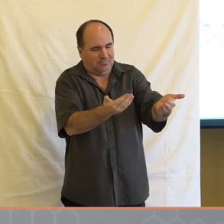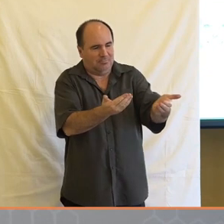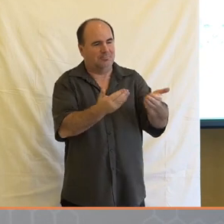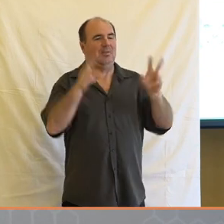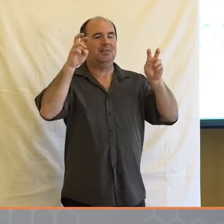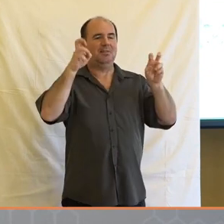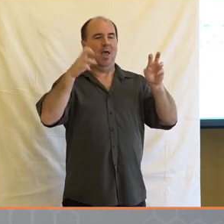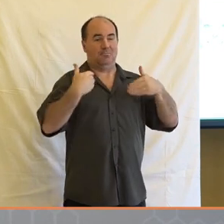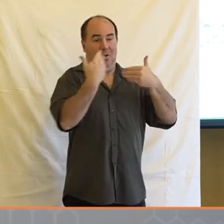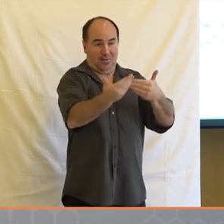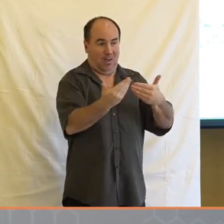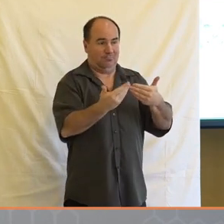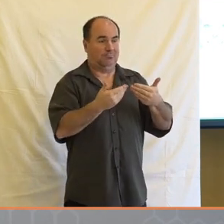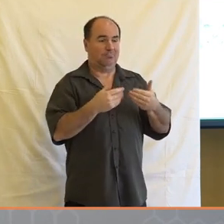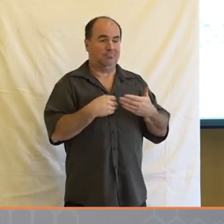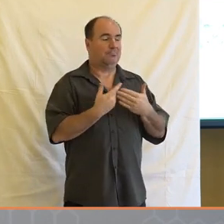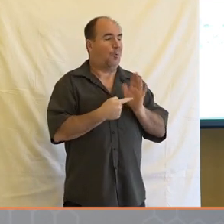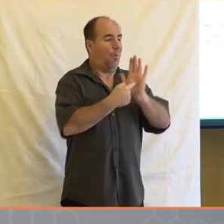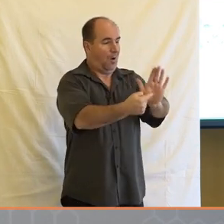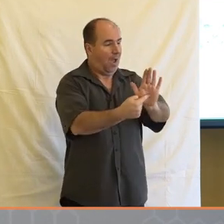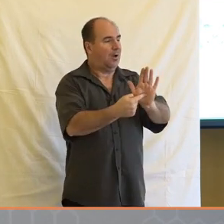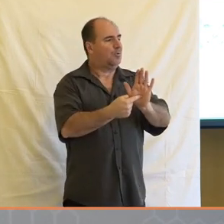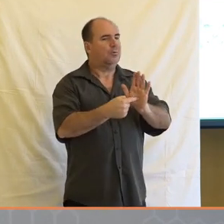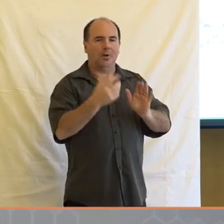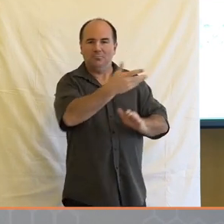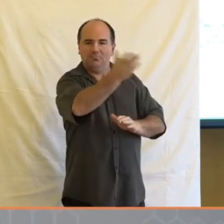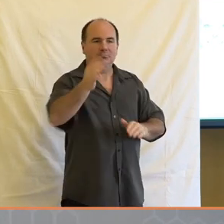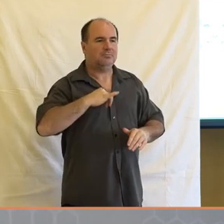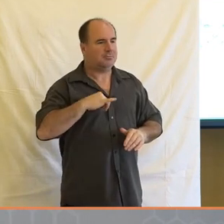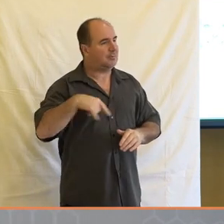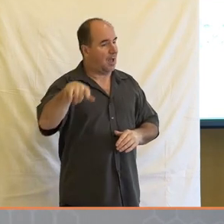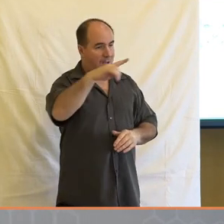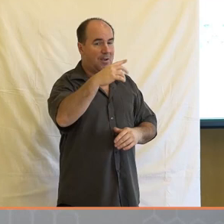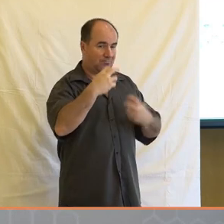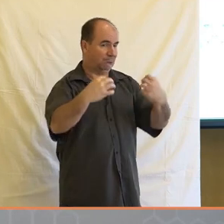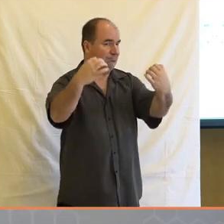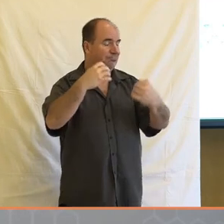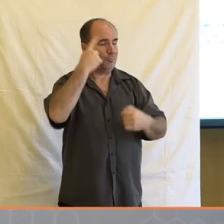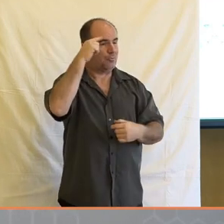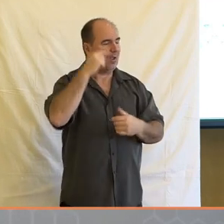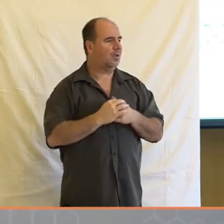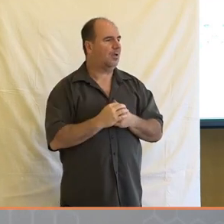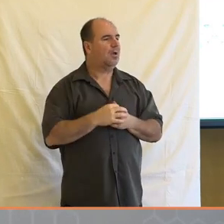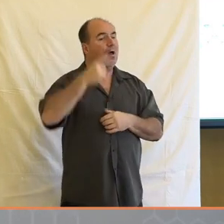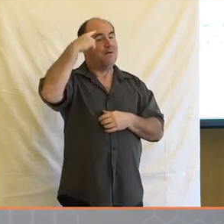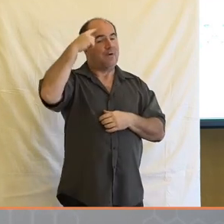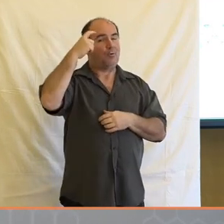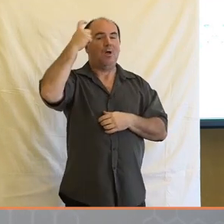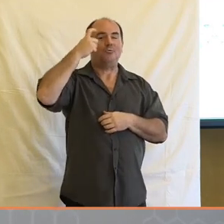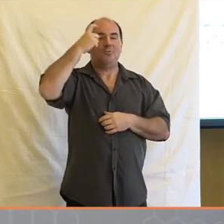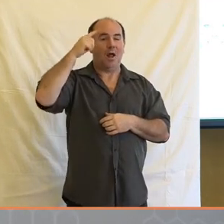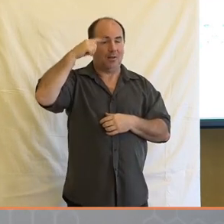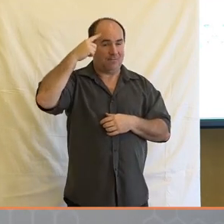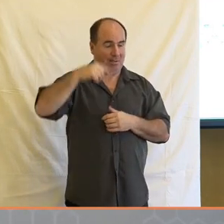témata poměrně vysoký. Myslím si, že řada právě našich studentů na Fakultě sociálních věd, konkrétně teda na